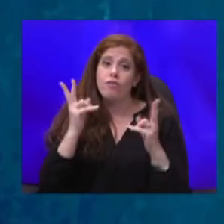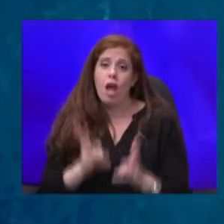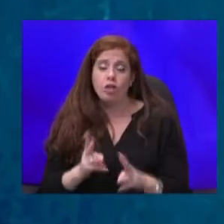ערב טוב דוריה.